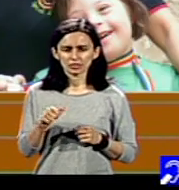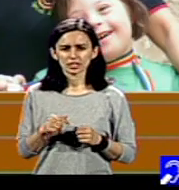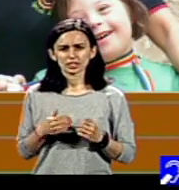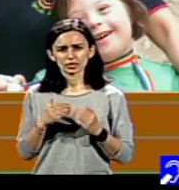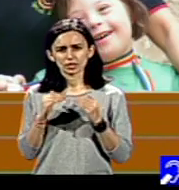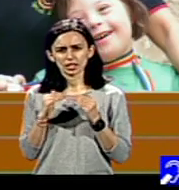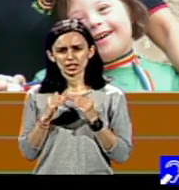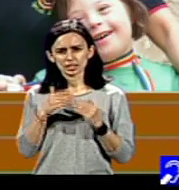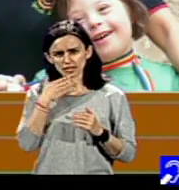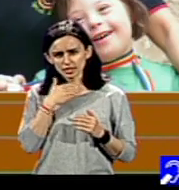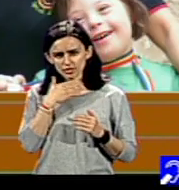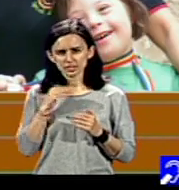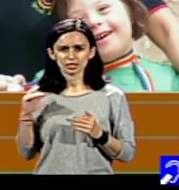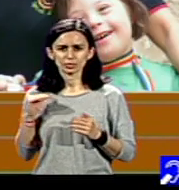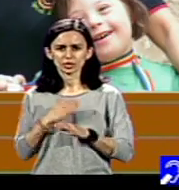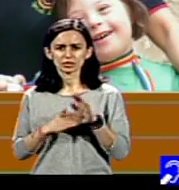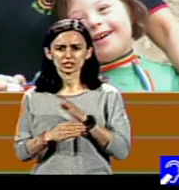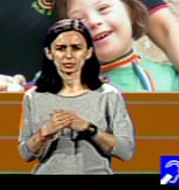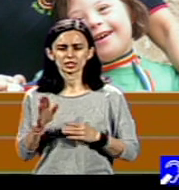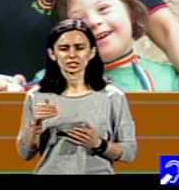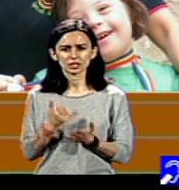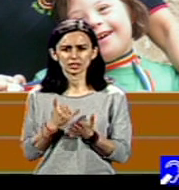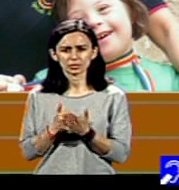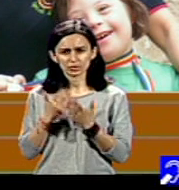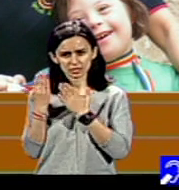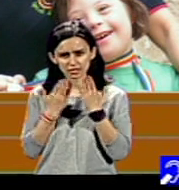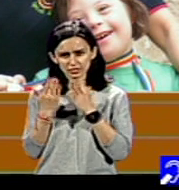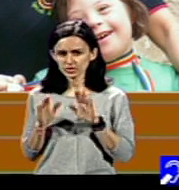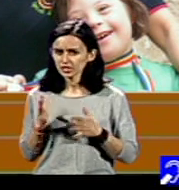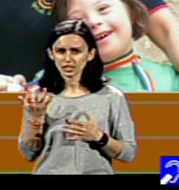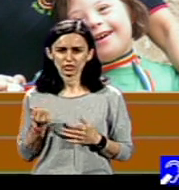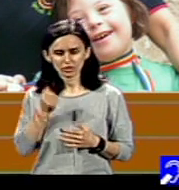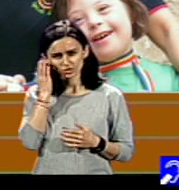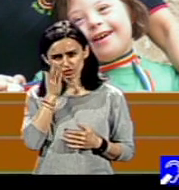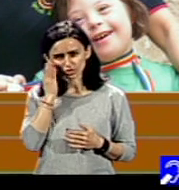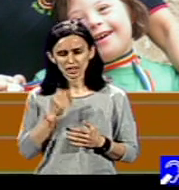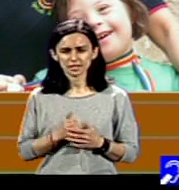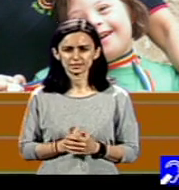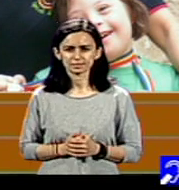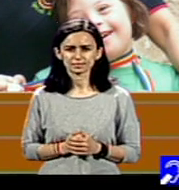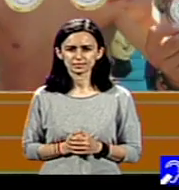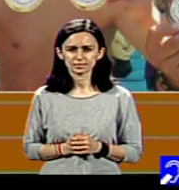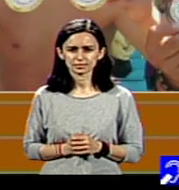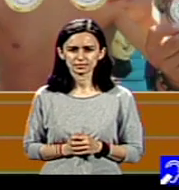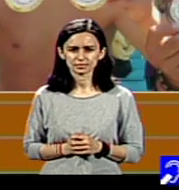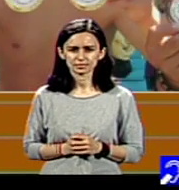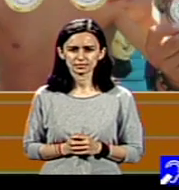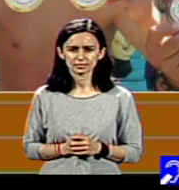calitate de șanse, copiii cu dizabilități au dreptul să învețe în orice școală. Exact, exact. Deci, ăsta,